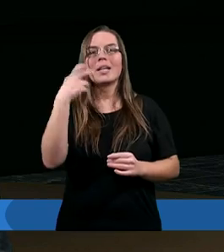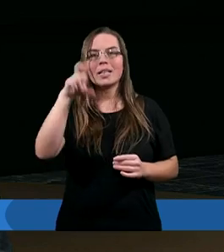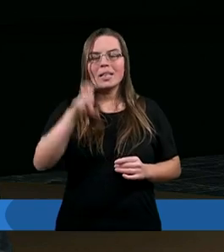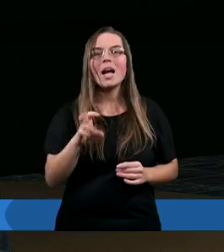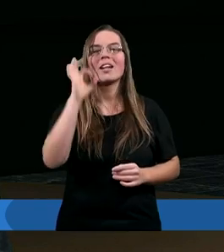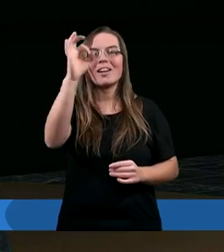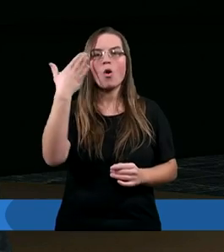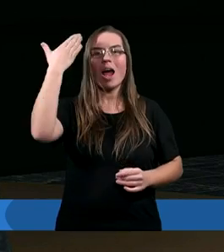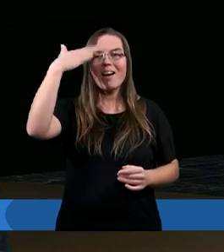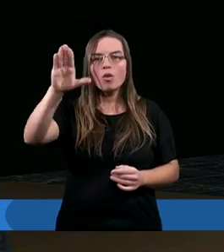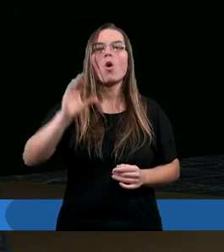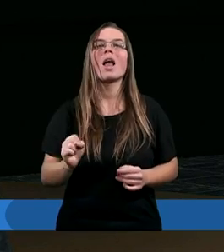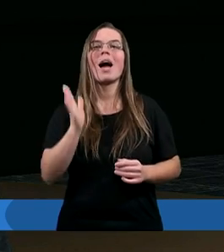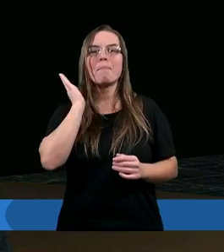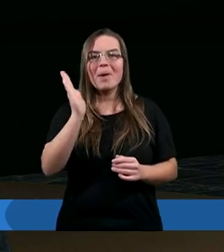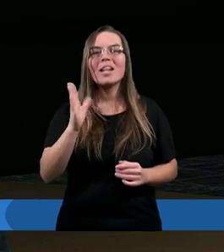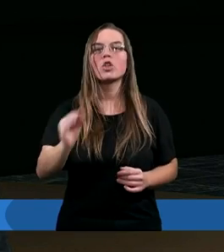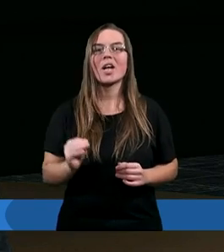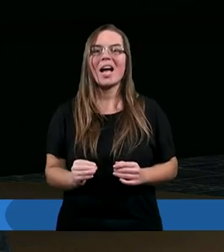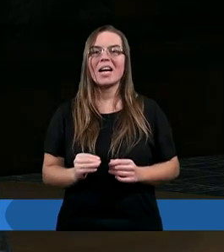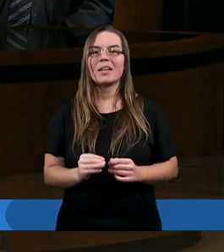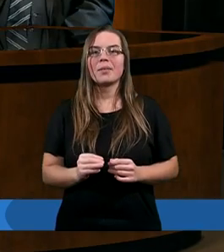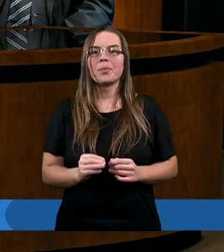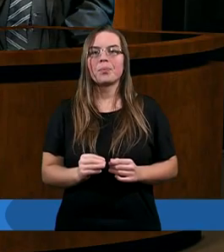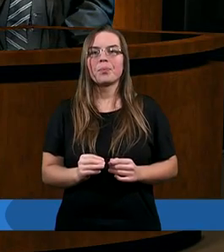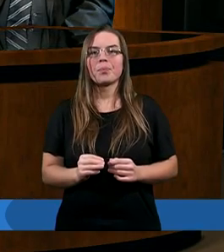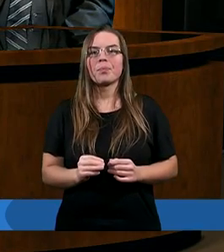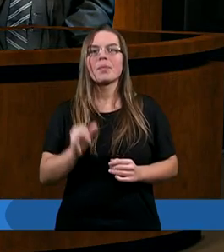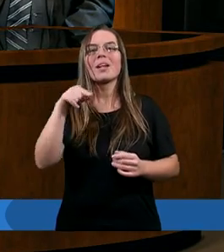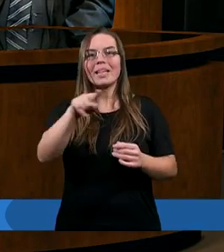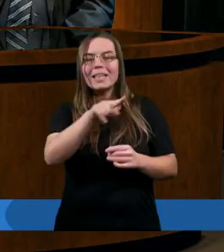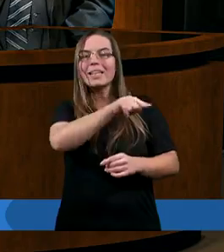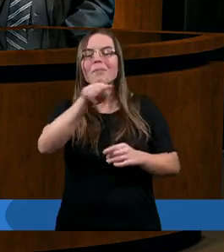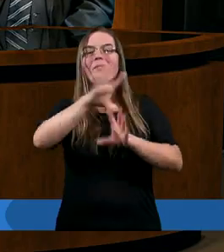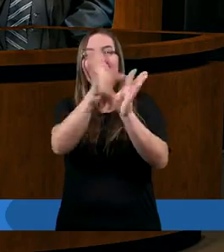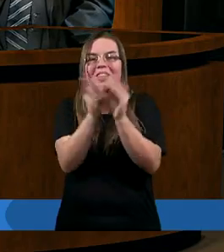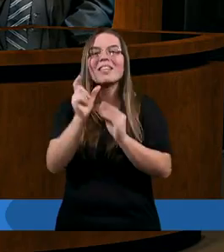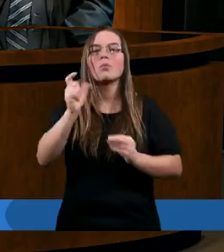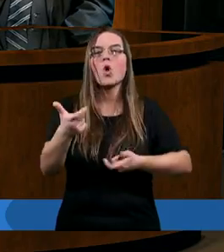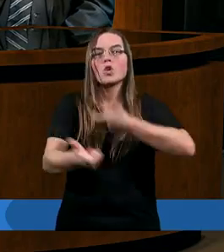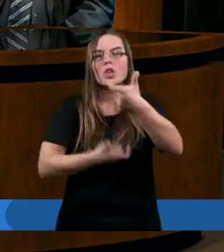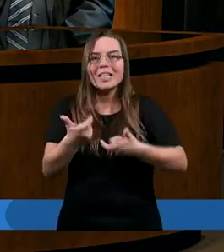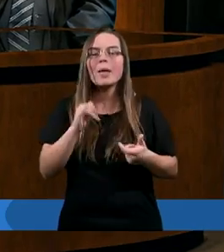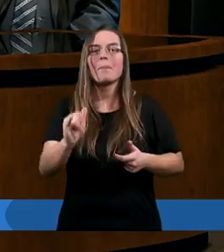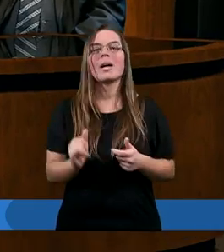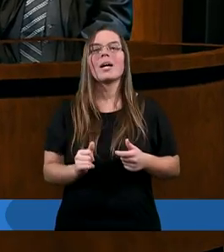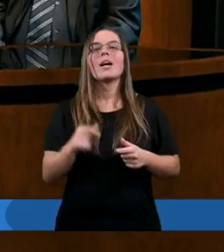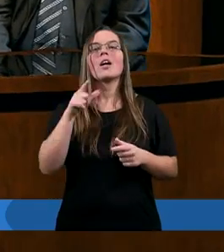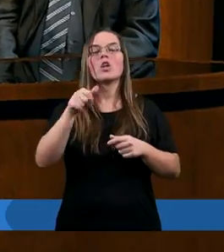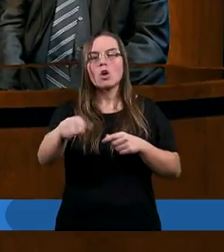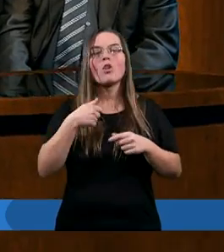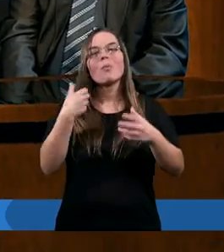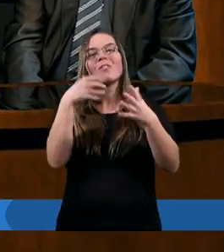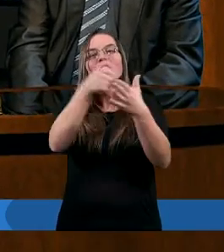niech Twoja wola będzie tym wszystkim, co czynimy. Niech to będzie ku